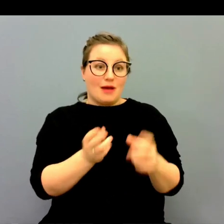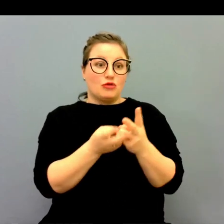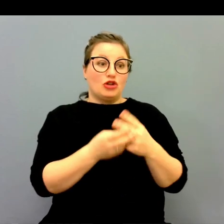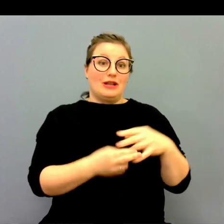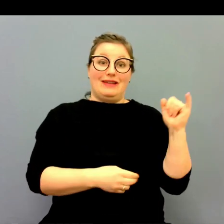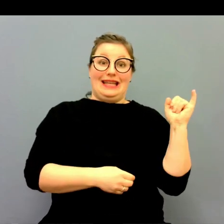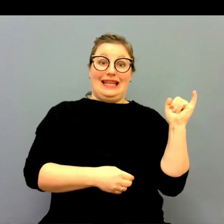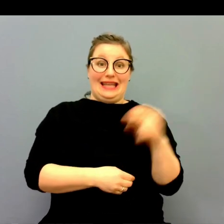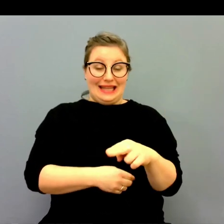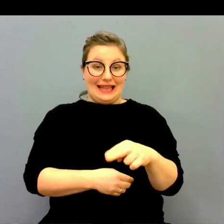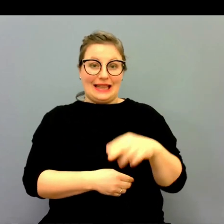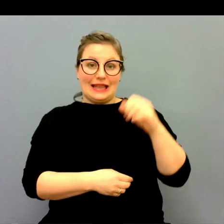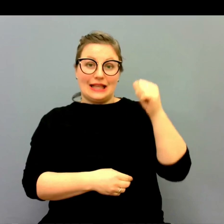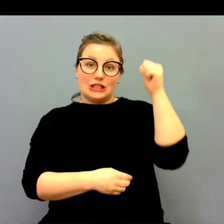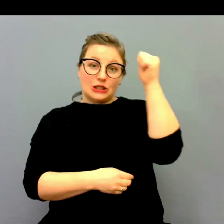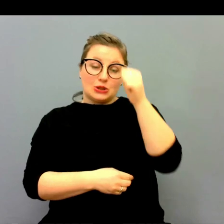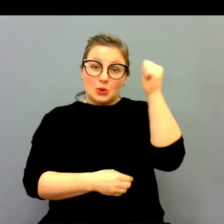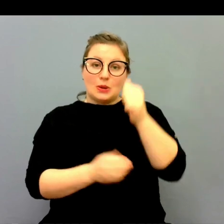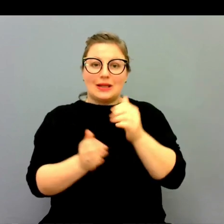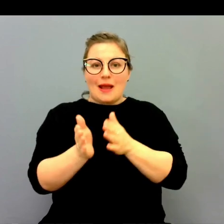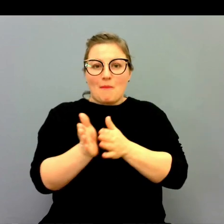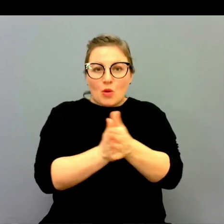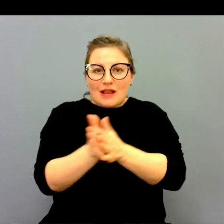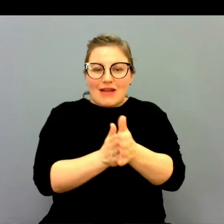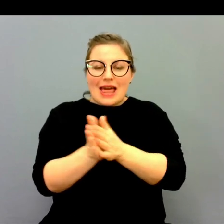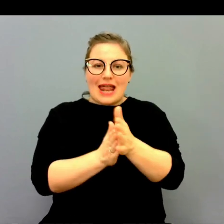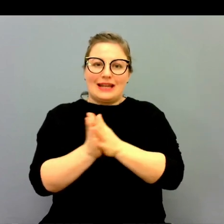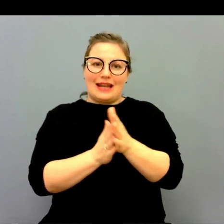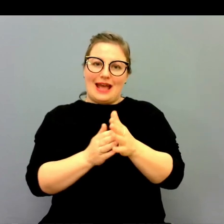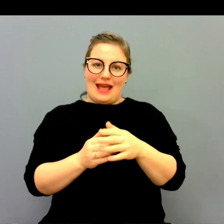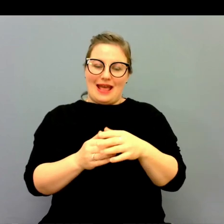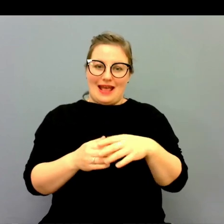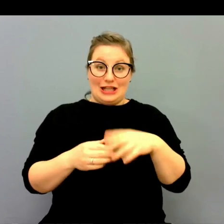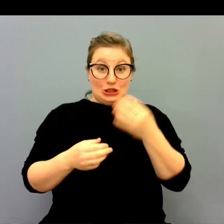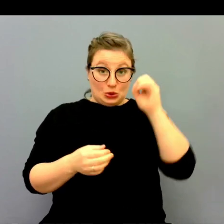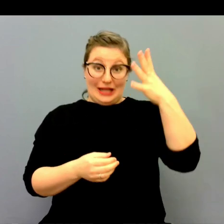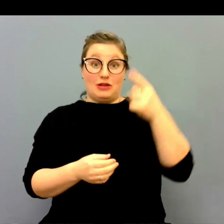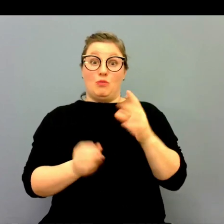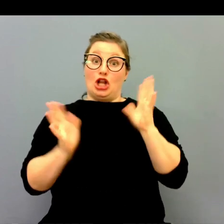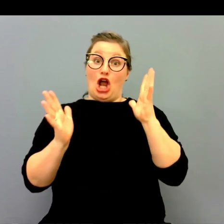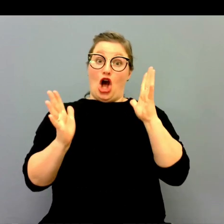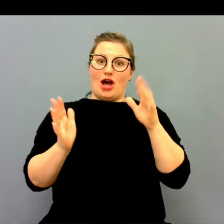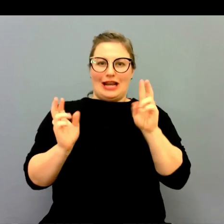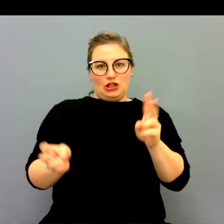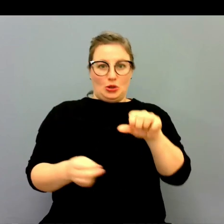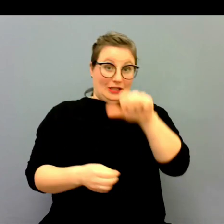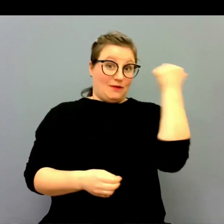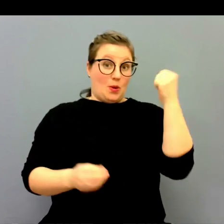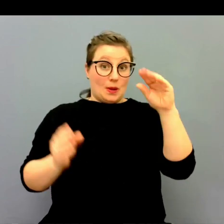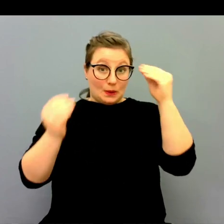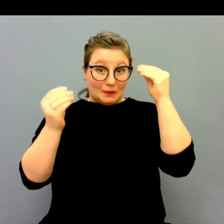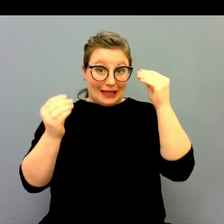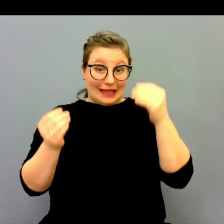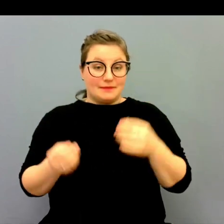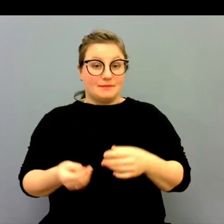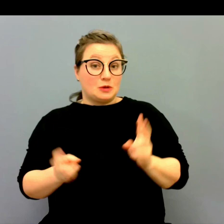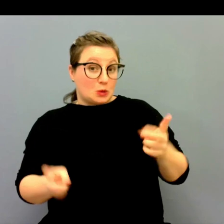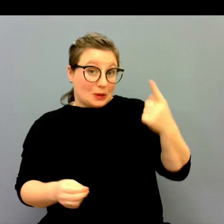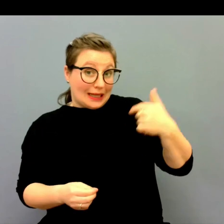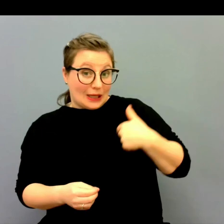kvalificerade och studiemotiverade studenter som klarar en svår utbildning. Det är väl ungefär det?